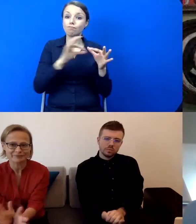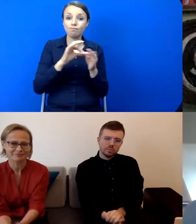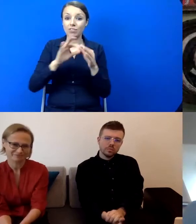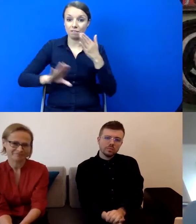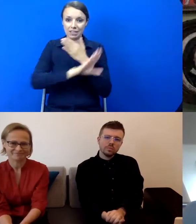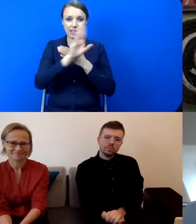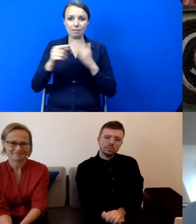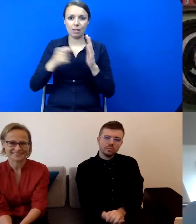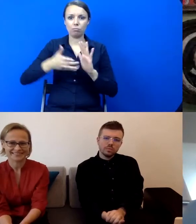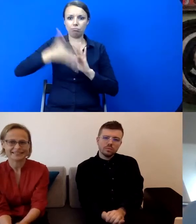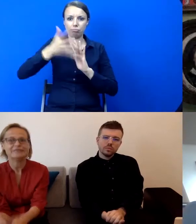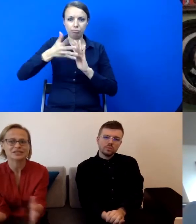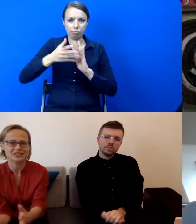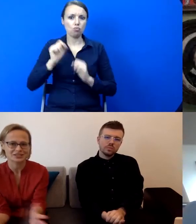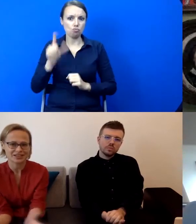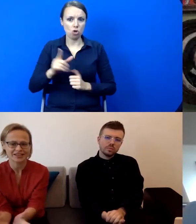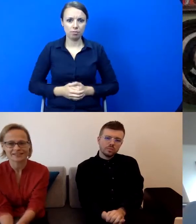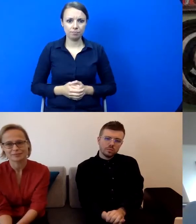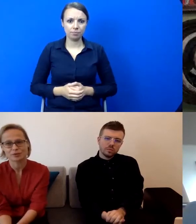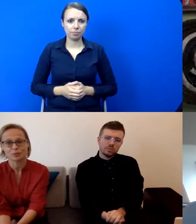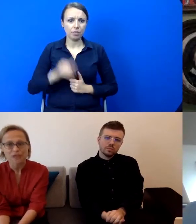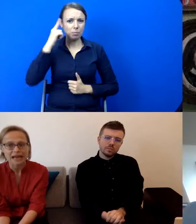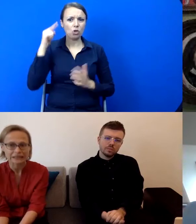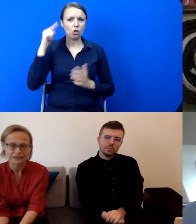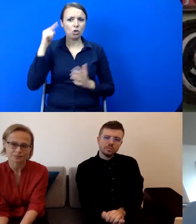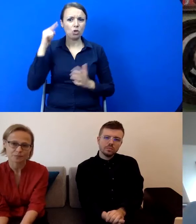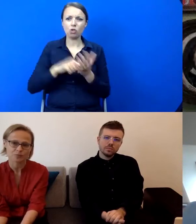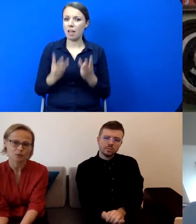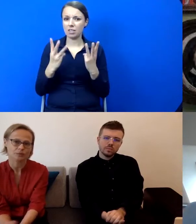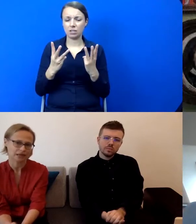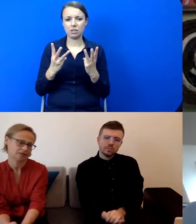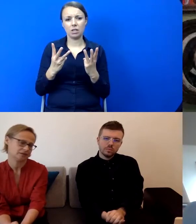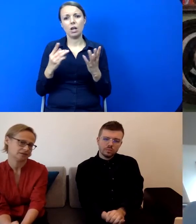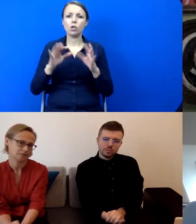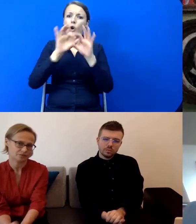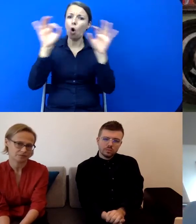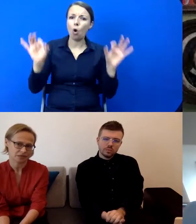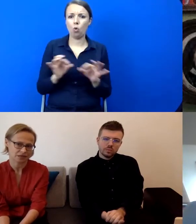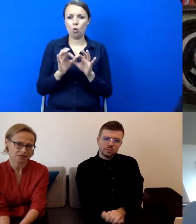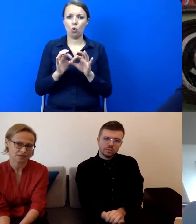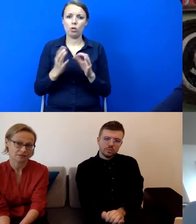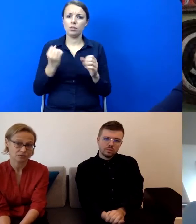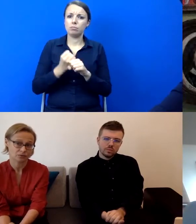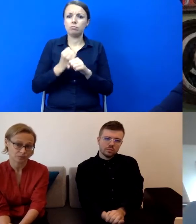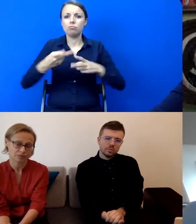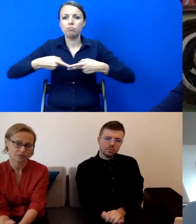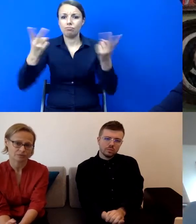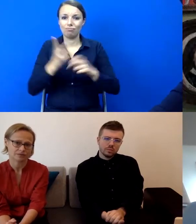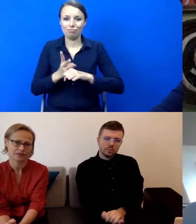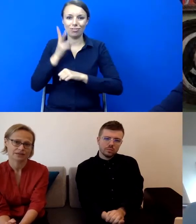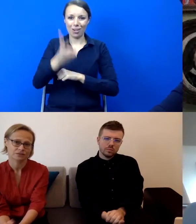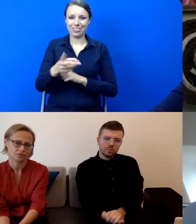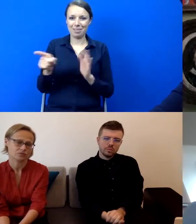najważniejsze może obszary i sposoby na udostępnianie tego, co robimy